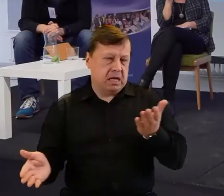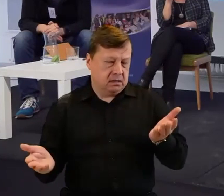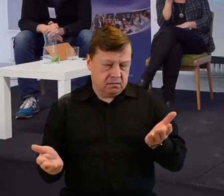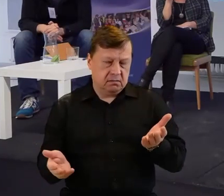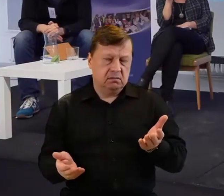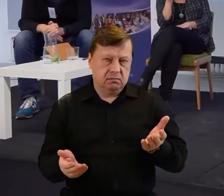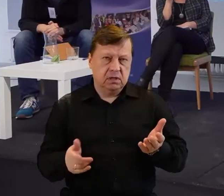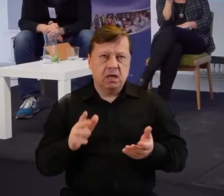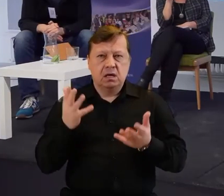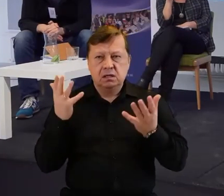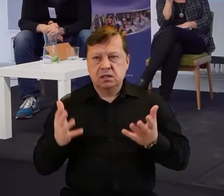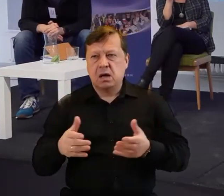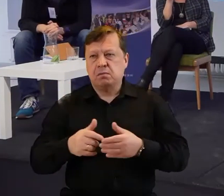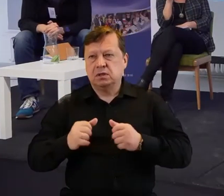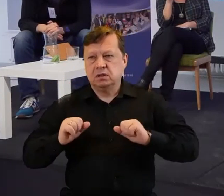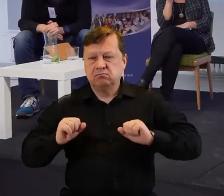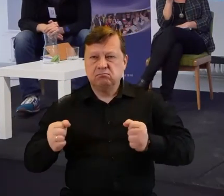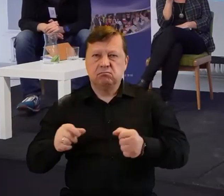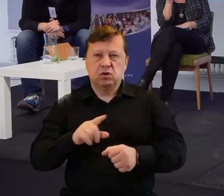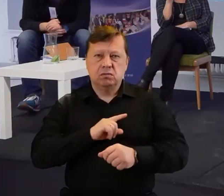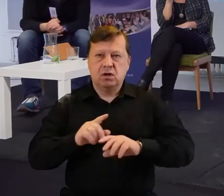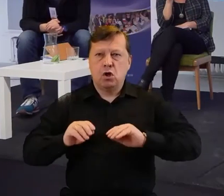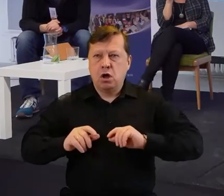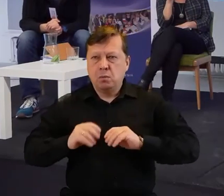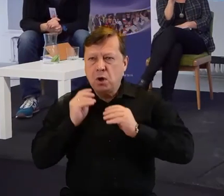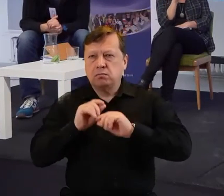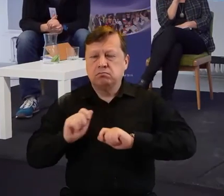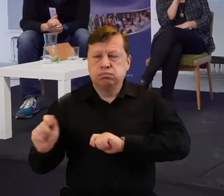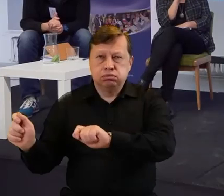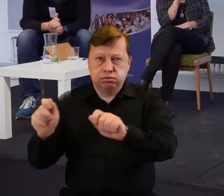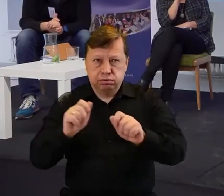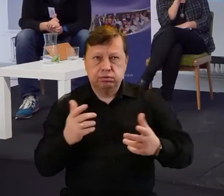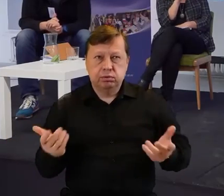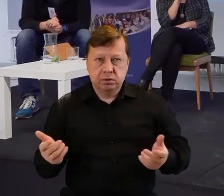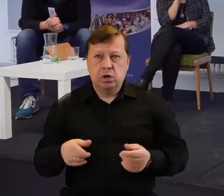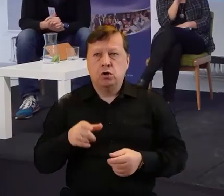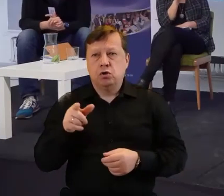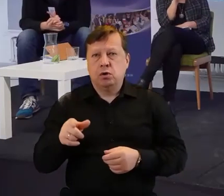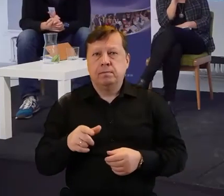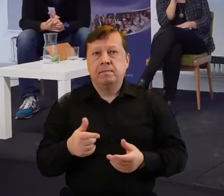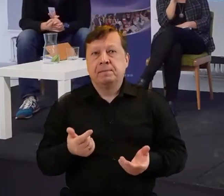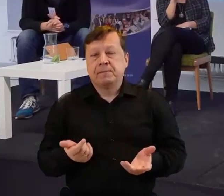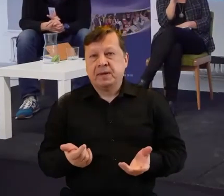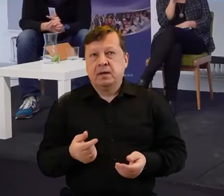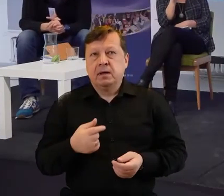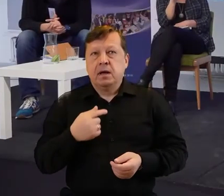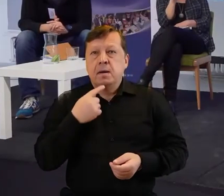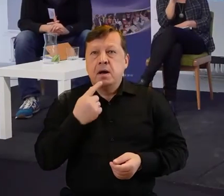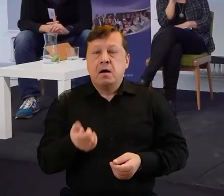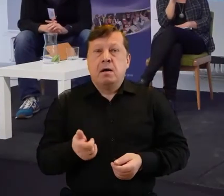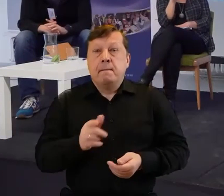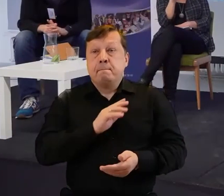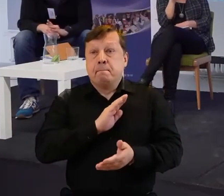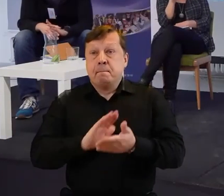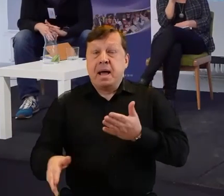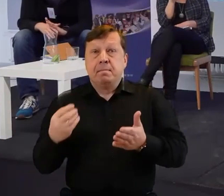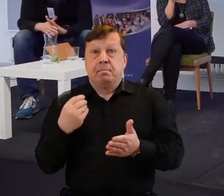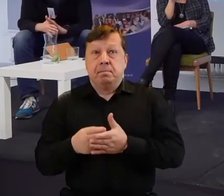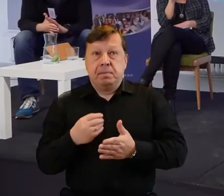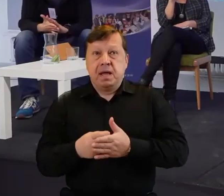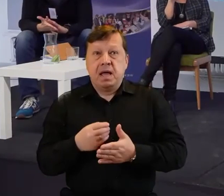jakość, rozmach, no to do tego pieniądze są po prostu niezbędne i nie da się tego zrobić tylko w